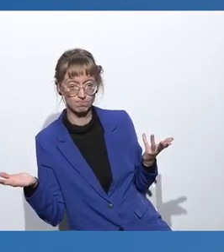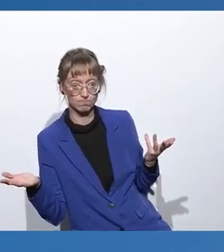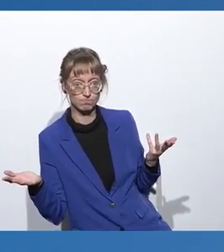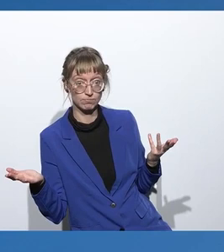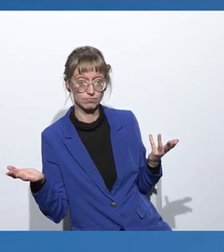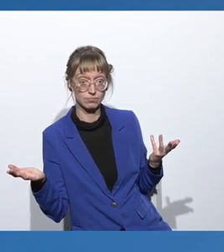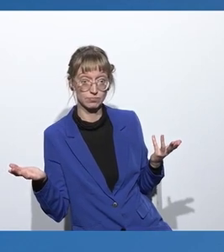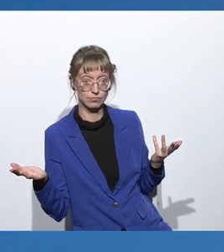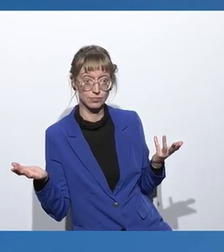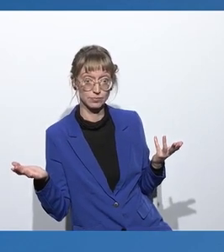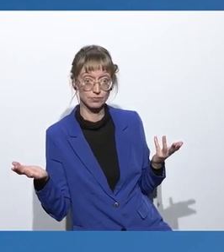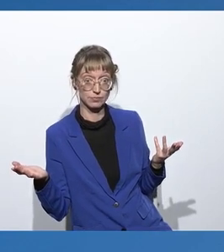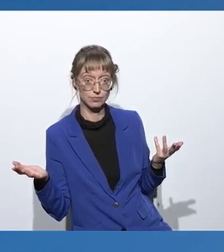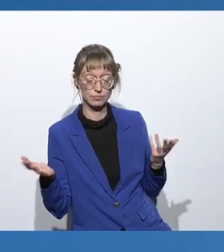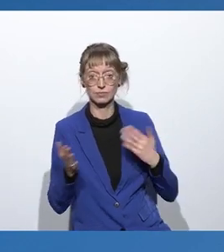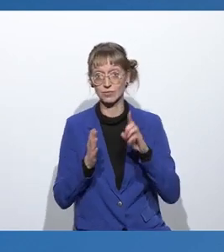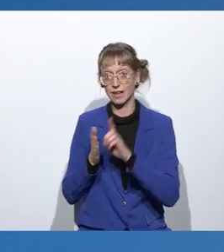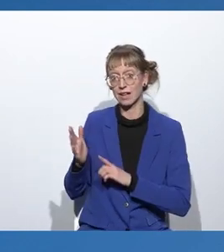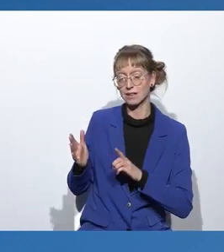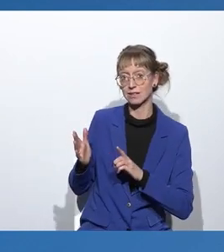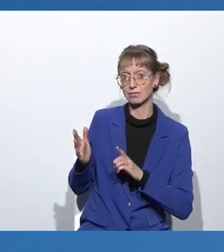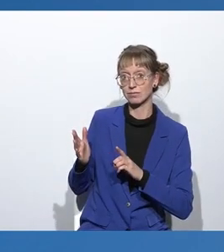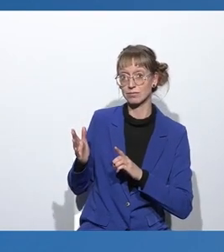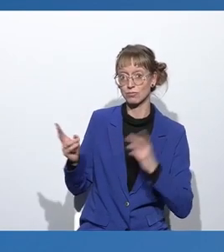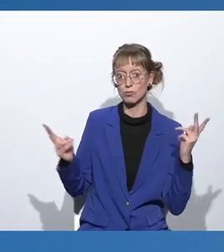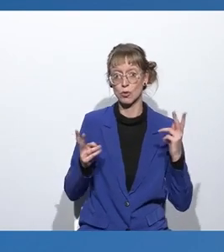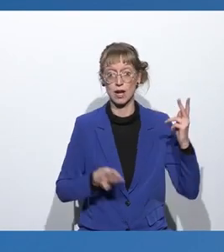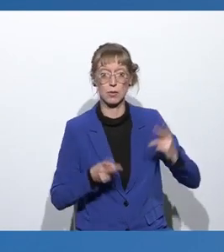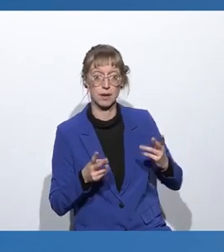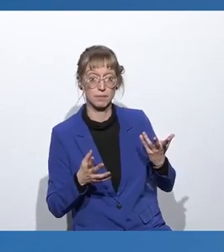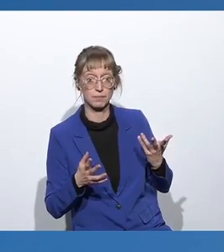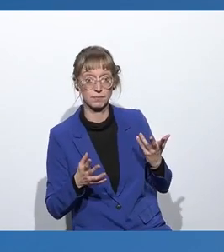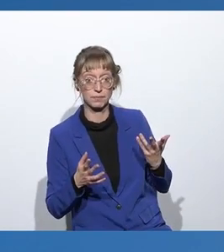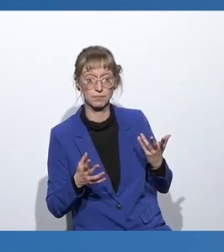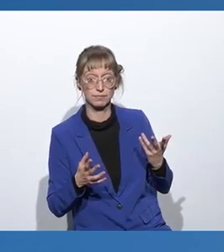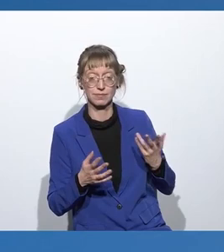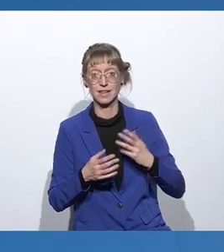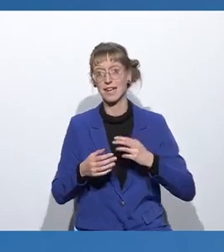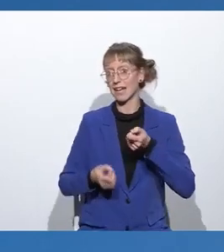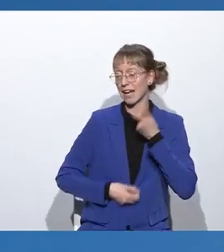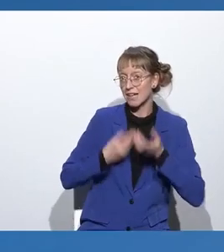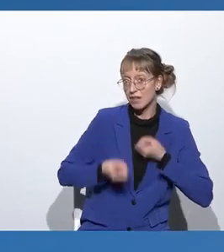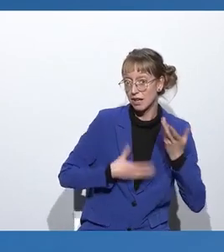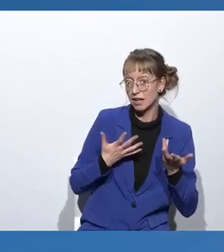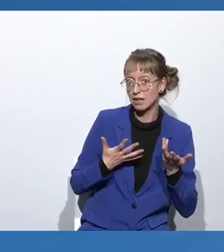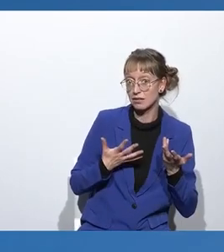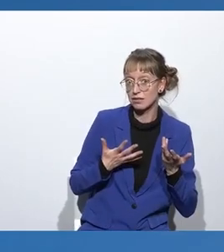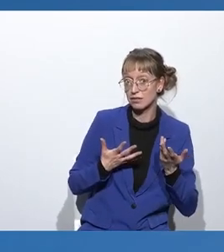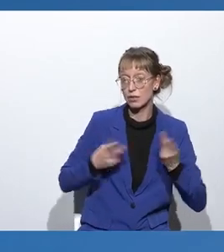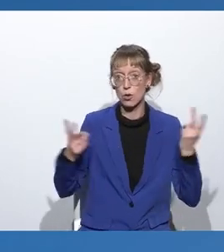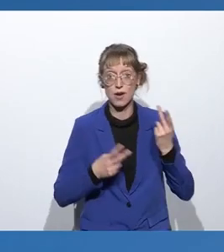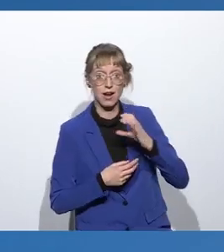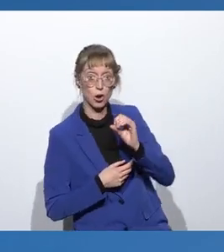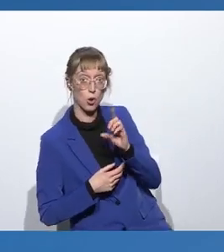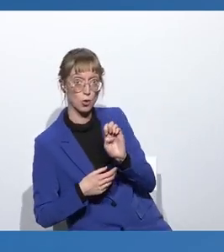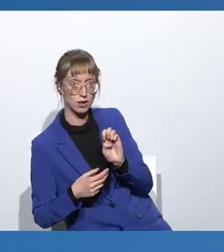Denken? Oder Daten? Kreativität? Oder Code?